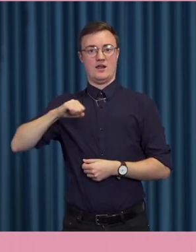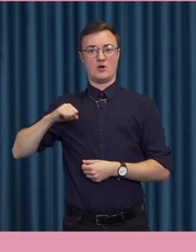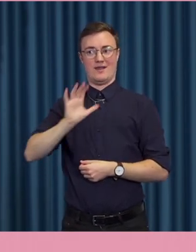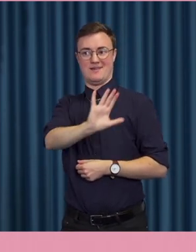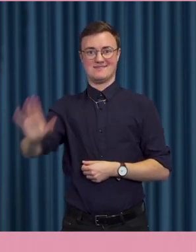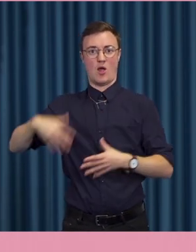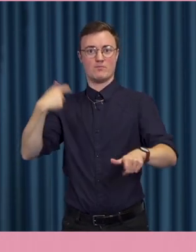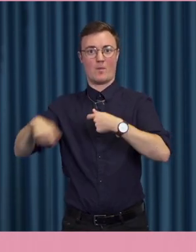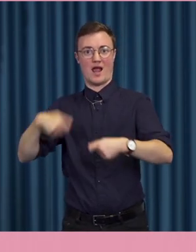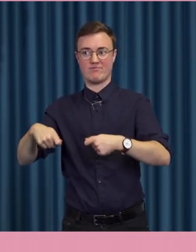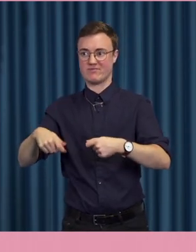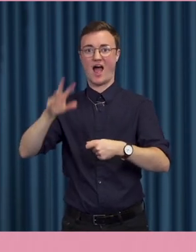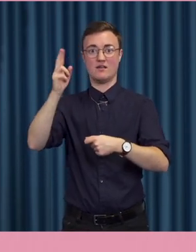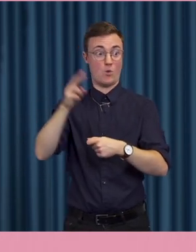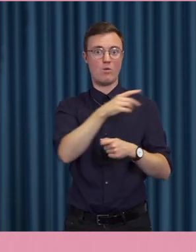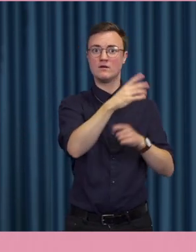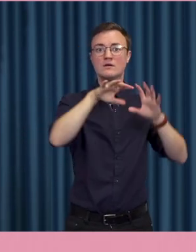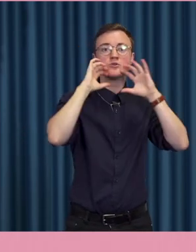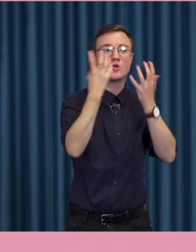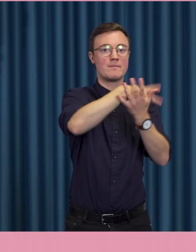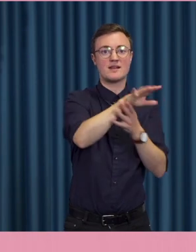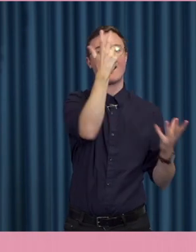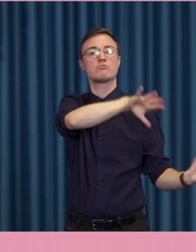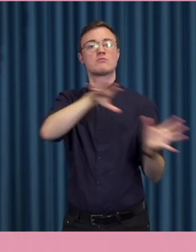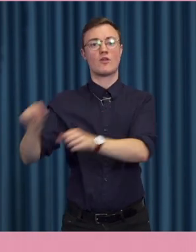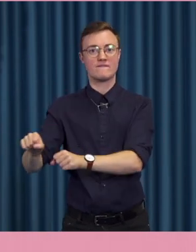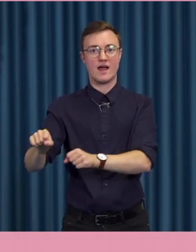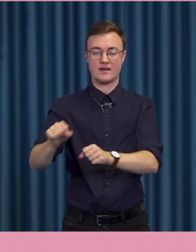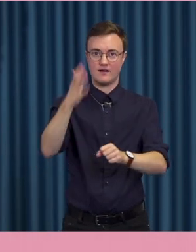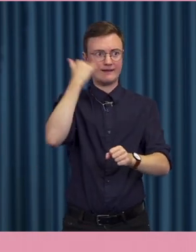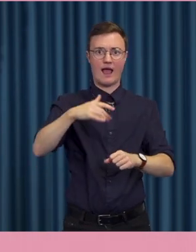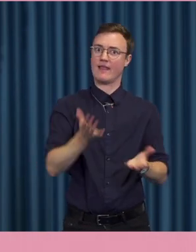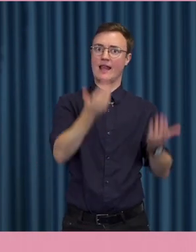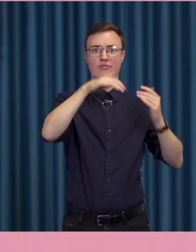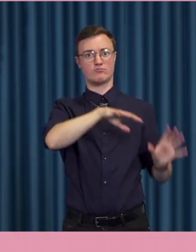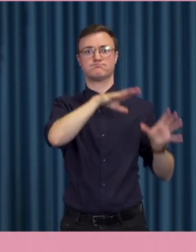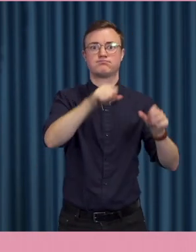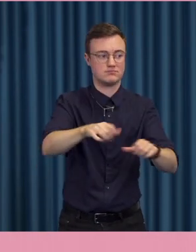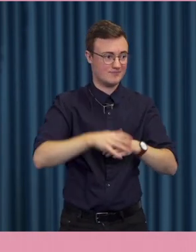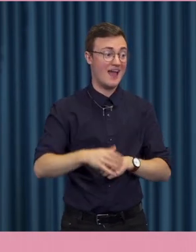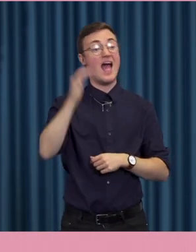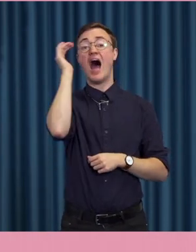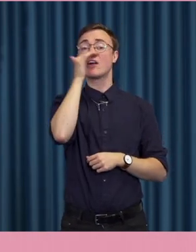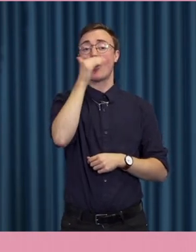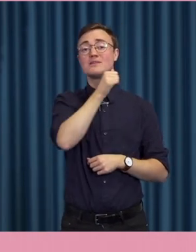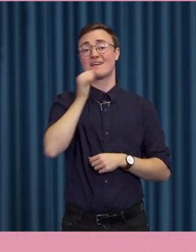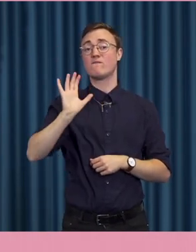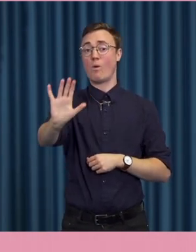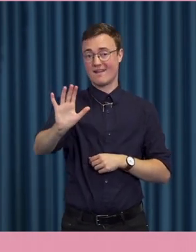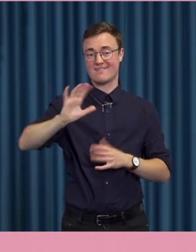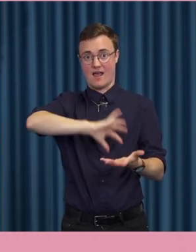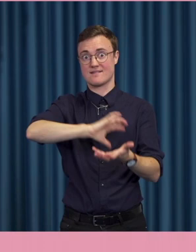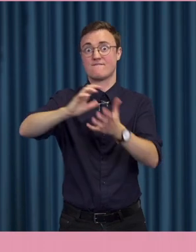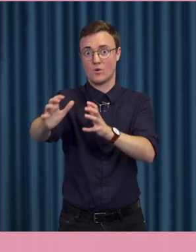och oppositionella som lättare kan nå ut och organisera sig. Den arabiska vårens revolutioner utgör det tydligaste exemplet.